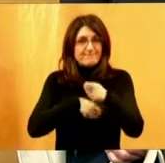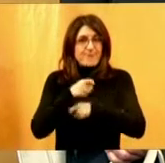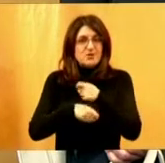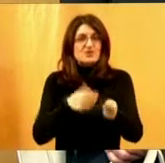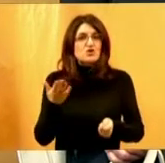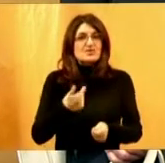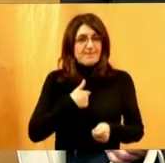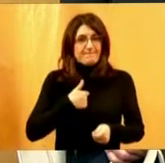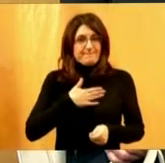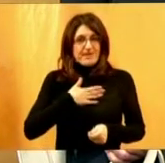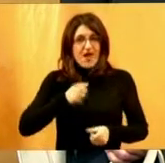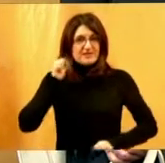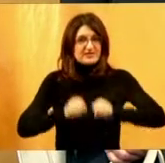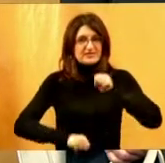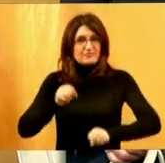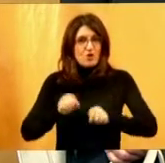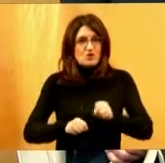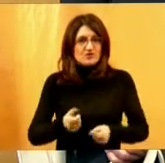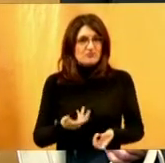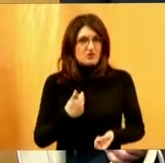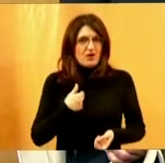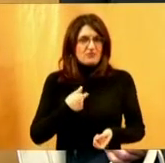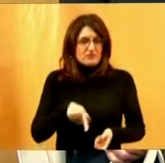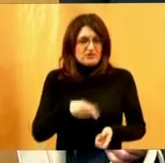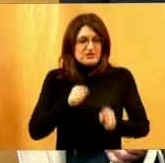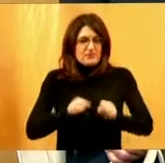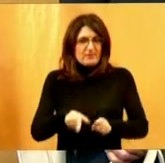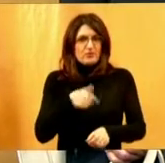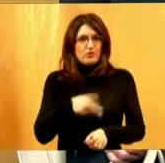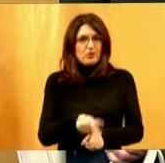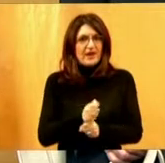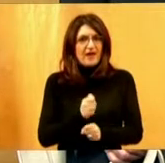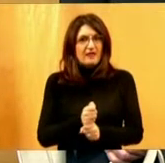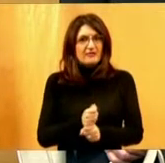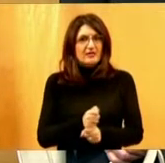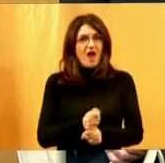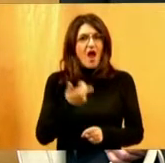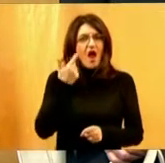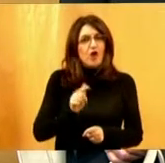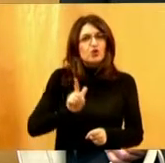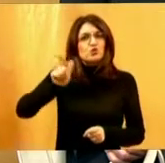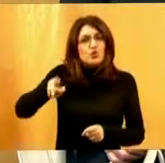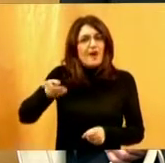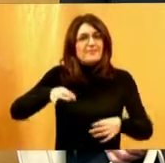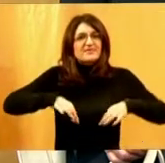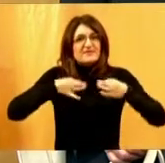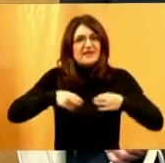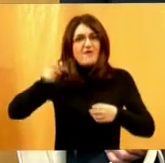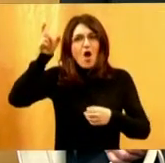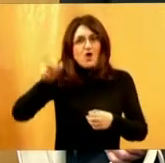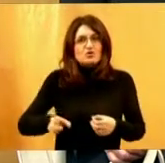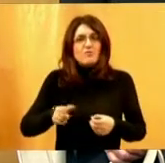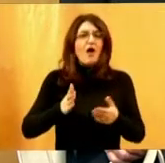osposobljeni, za koji smo kompetentni. A druga zdrava osoba koja